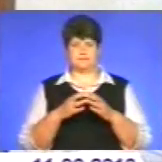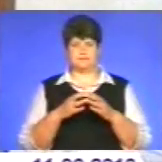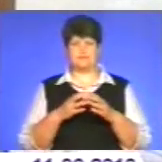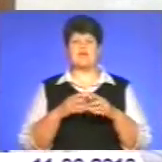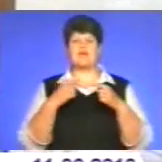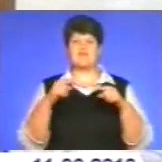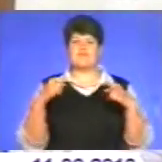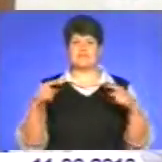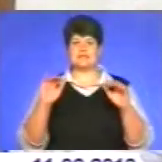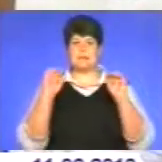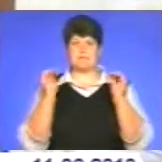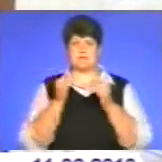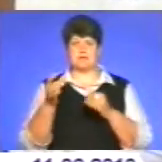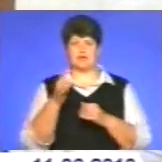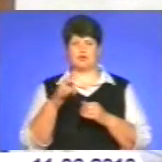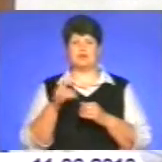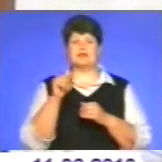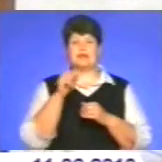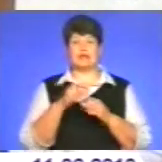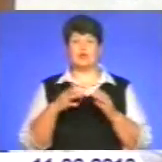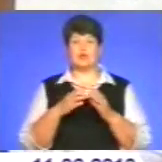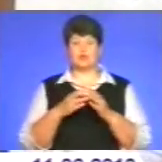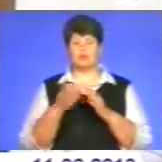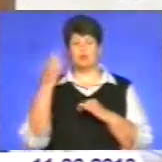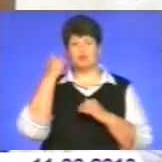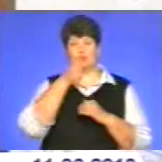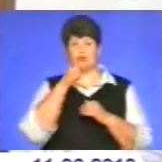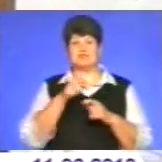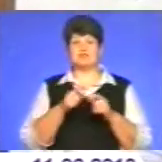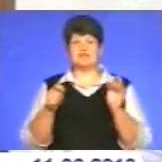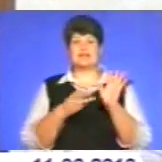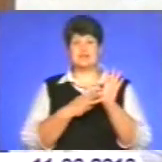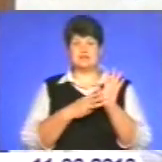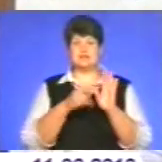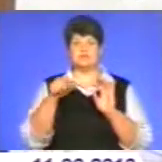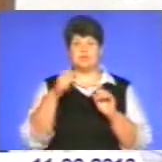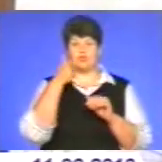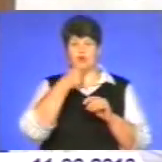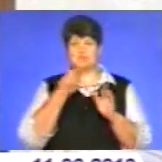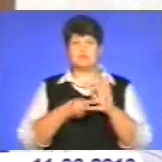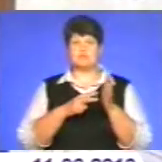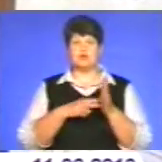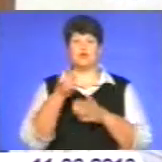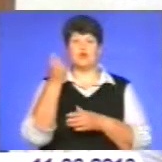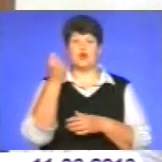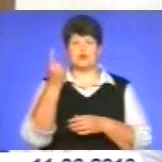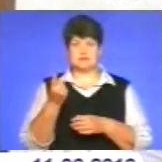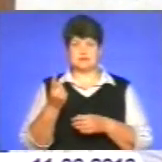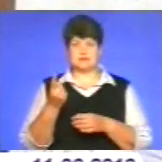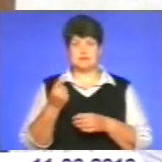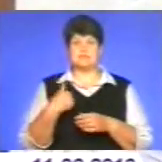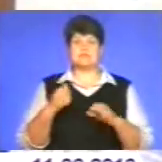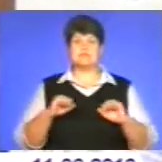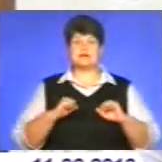різних мікрорайонах. Таких груп минулого року ми відкрили 8, цього року заплановано 11. Ми стараємося